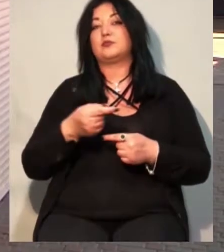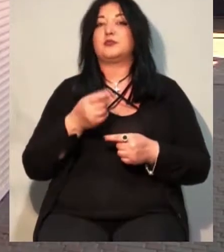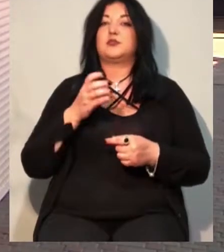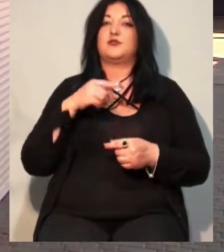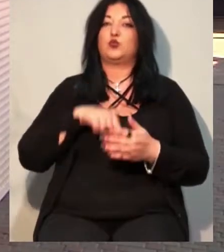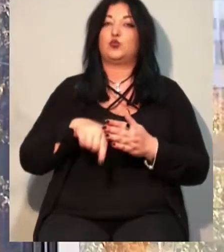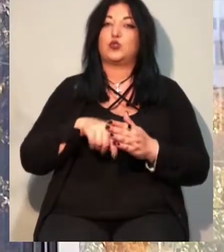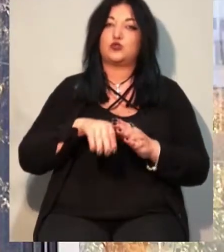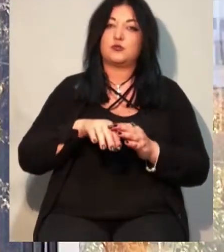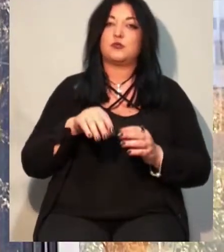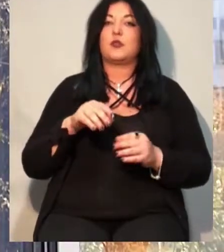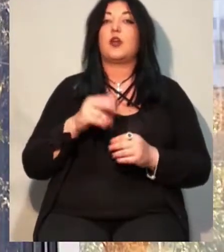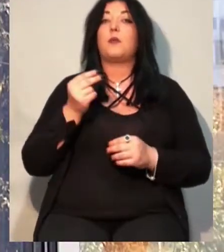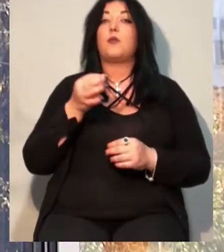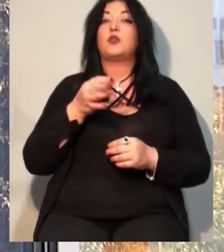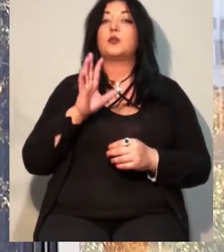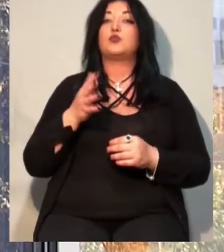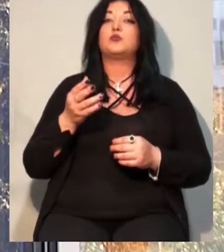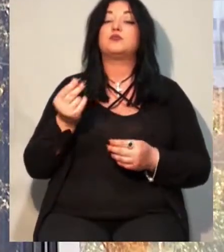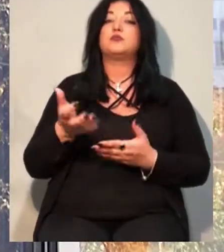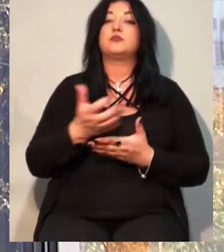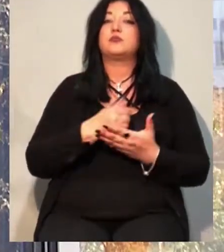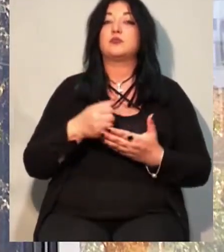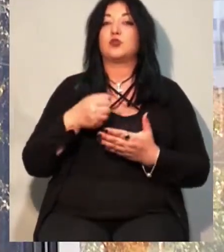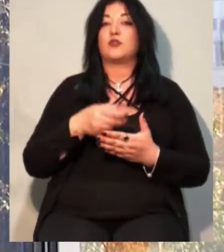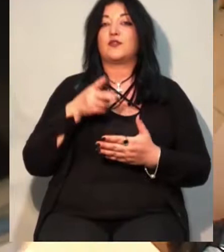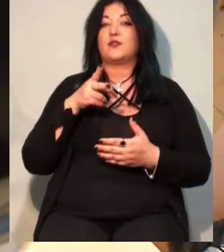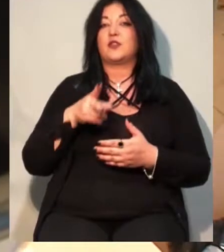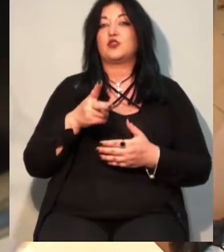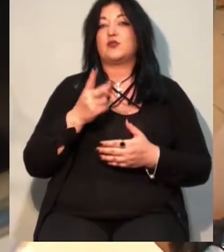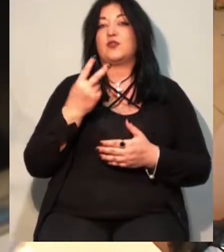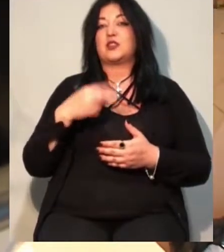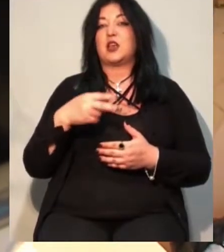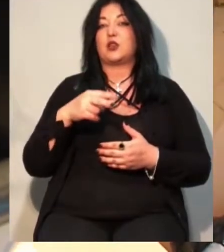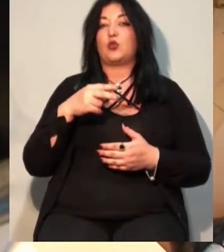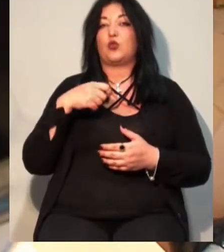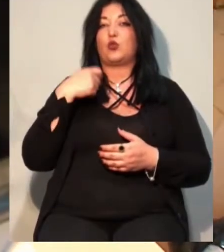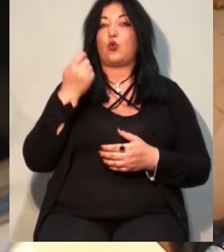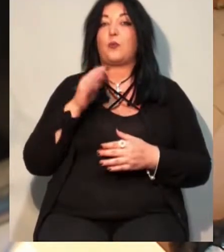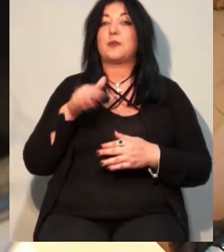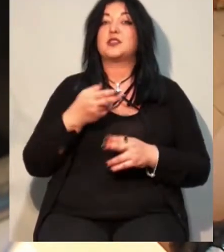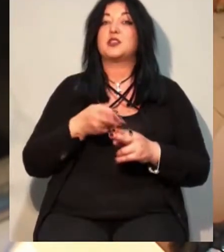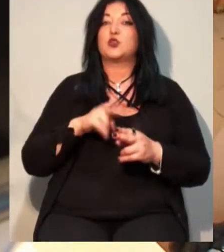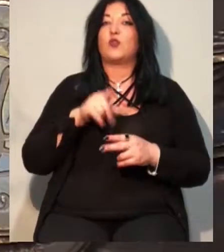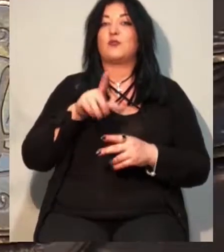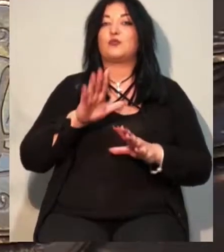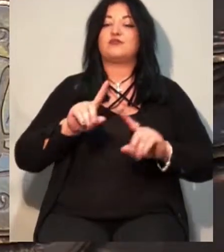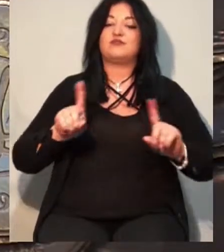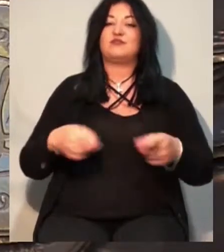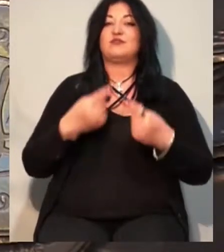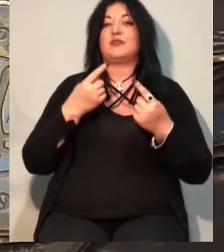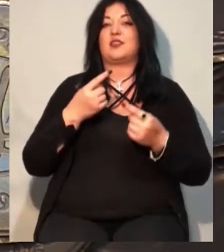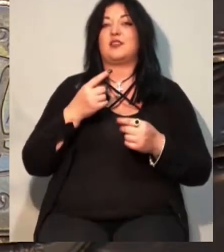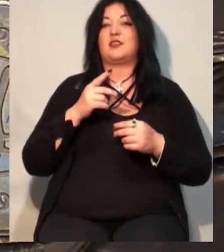збиратимуть до січня-лютого 2020 року. Після цього він займеться створенням скульптури. Надія Глушкова, Володислава